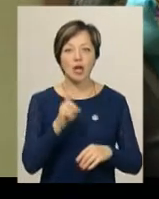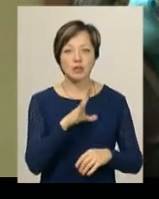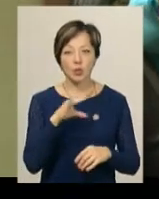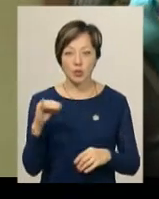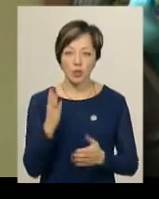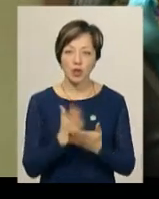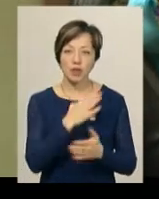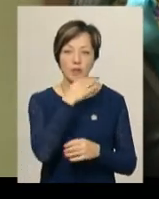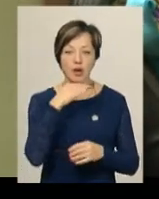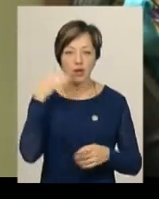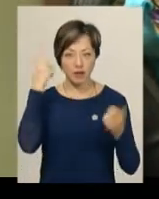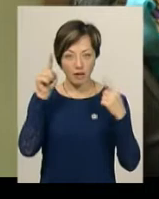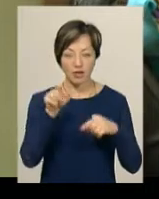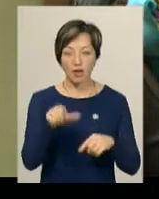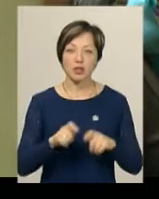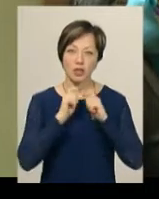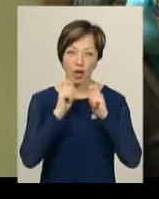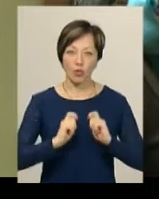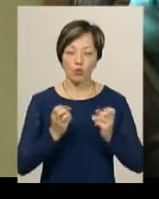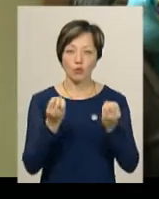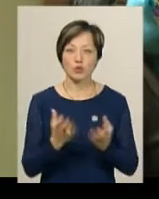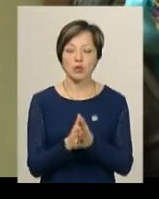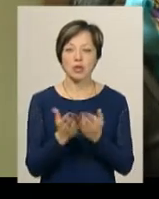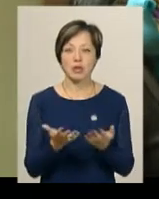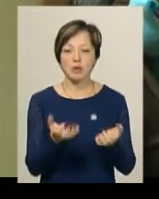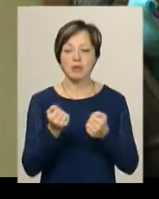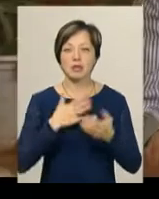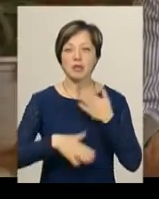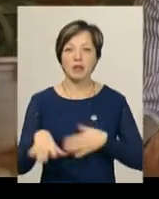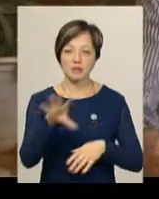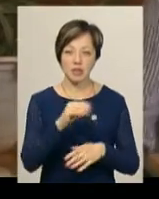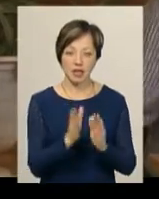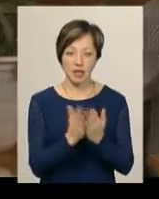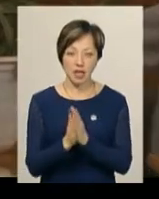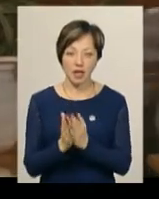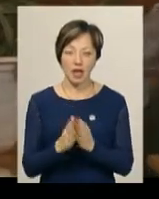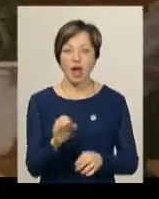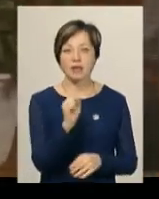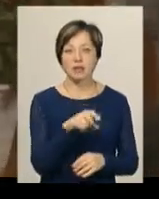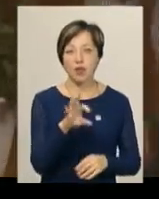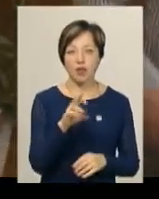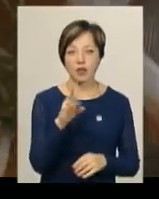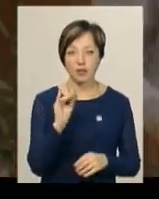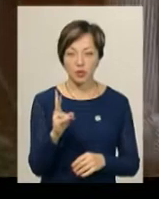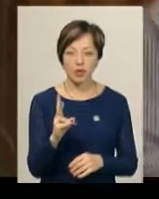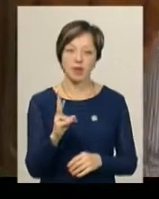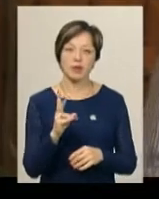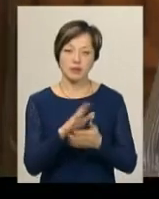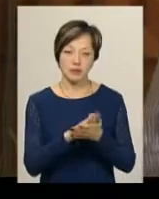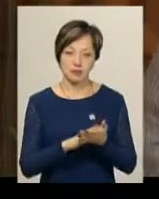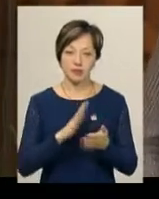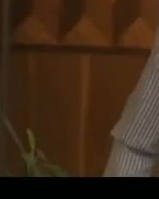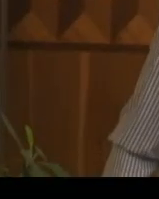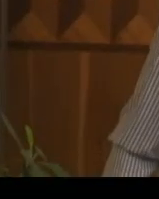Тобто, і багато авторів дарують нам просто книги, ми приймаємо з радістю усі книги». Анастасія Олексюк, Віктор Кривий, новини Поділля, центр.